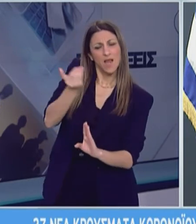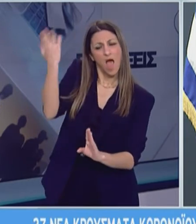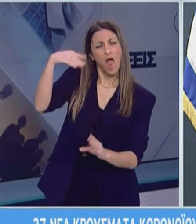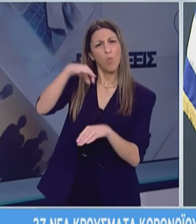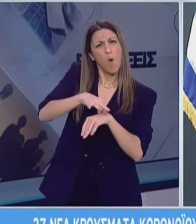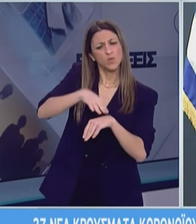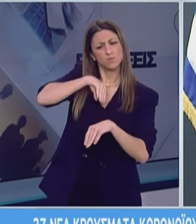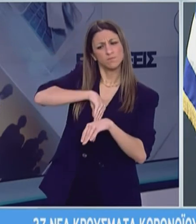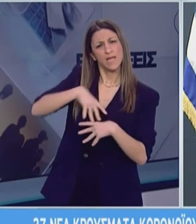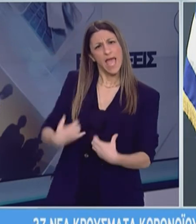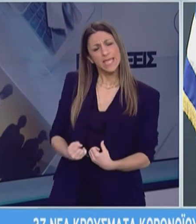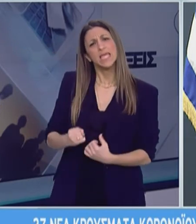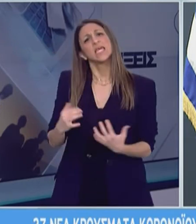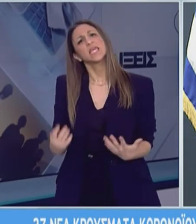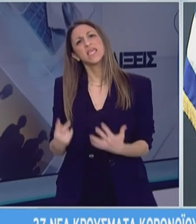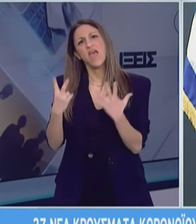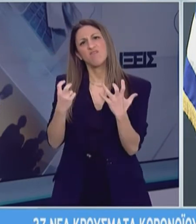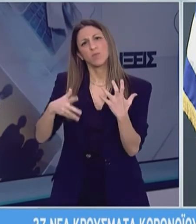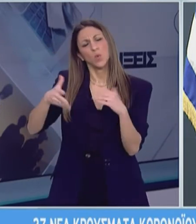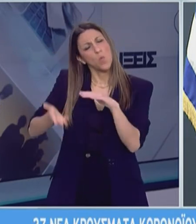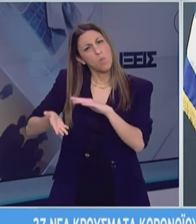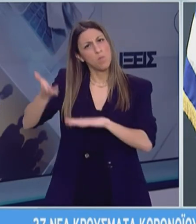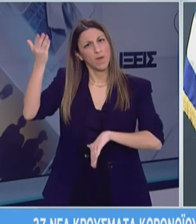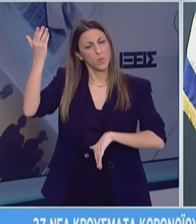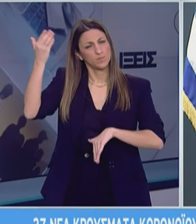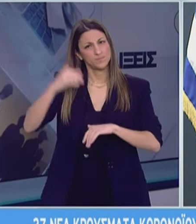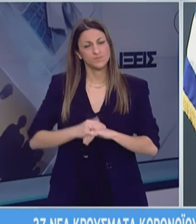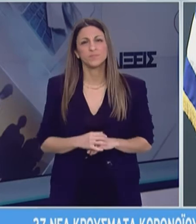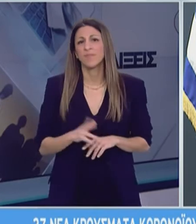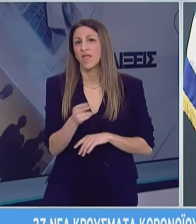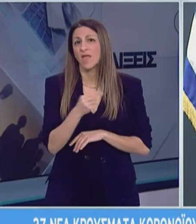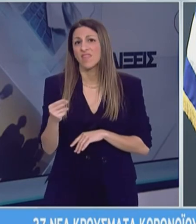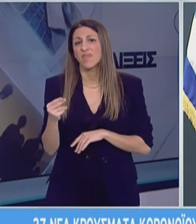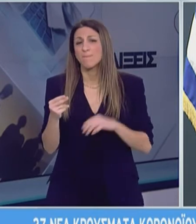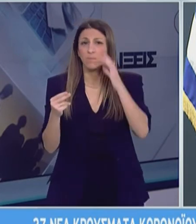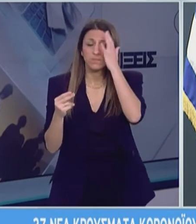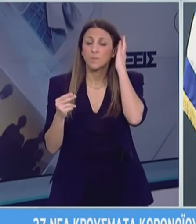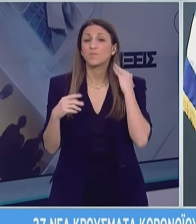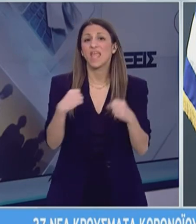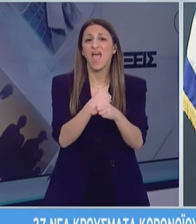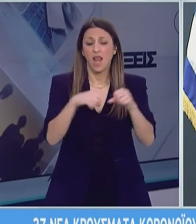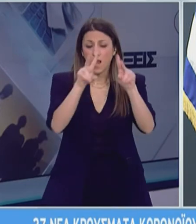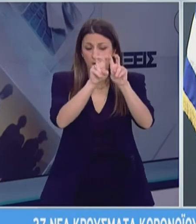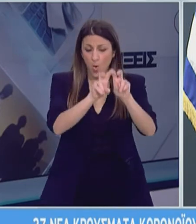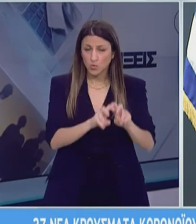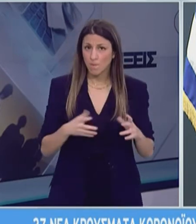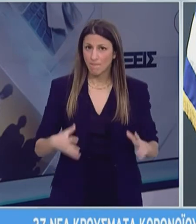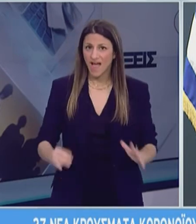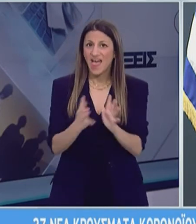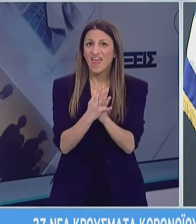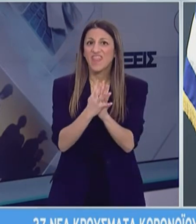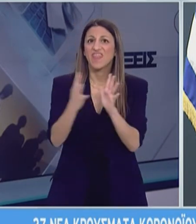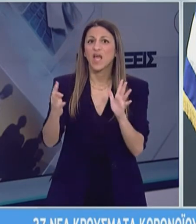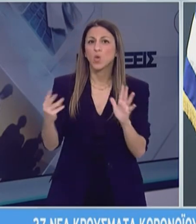νόσημα ή και ηλικία 70 ετών και άνω. Σχετικά με τον εργαστηριακό έλεγχο, έχουν διενεργηθεί ως σήμερα 18